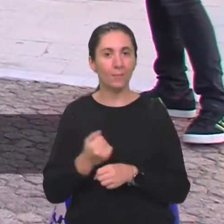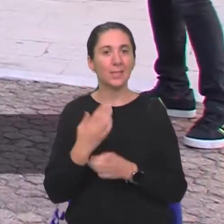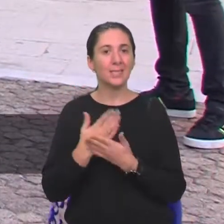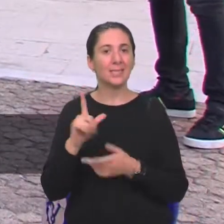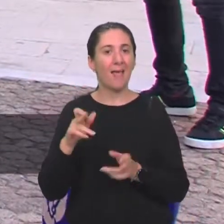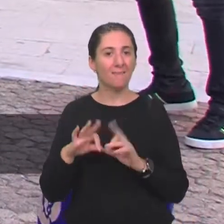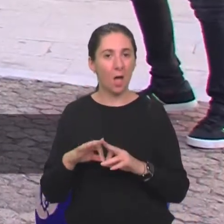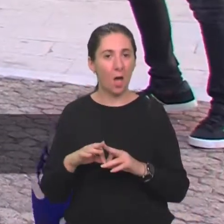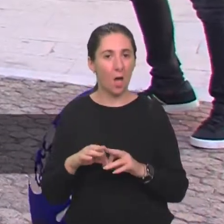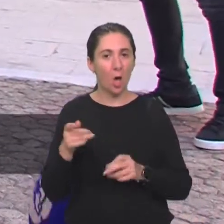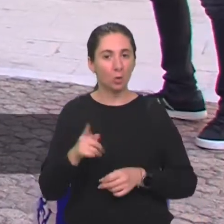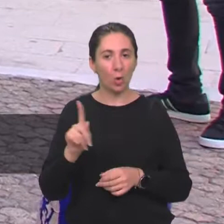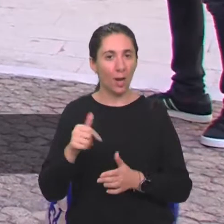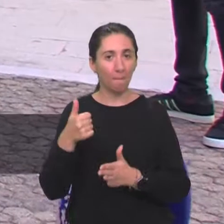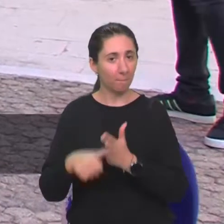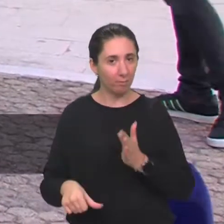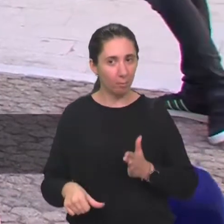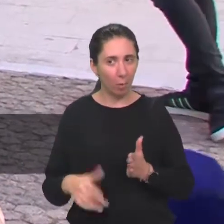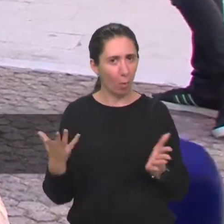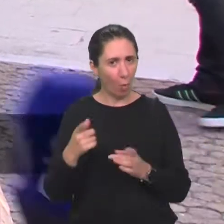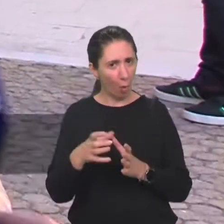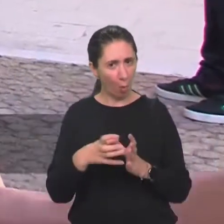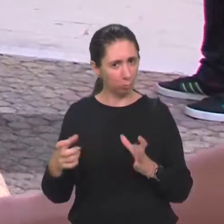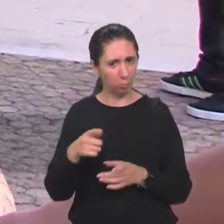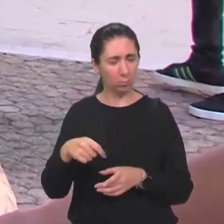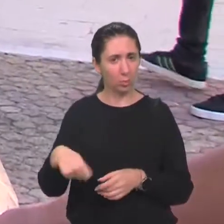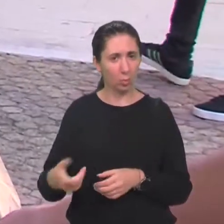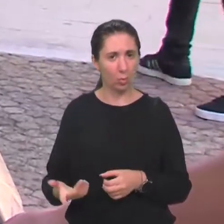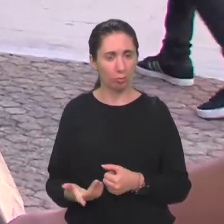i čuli smo da to nije bila tvoja prva zlijevka, pa koliko često kuhaš?